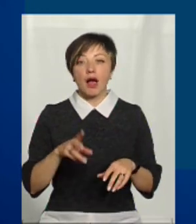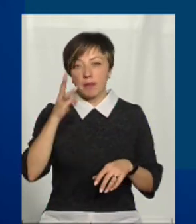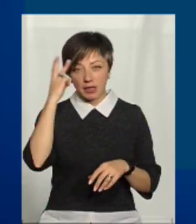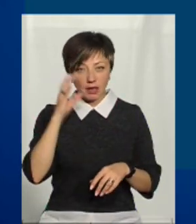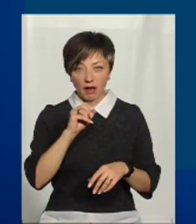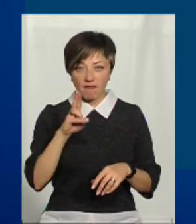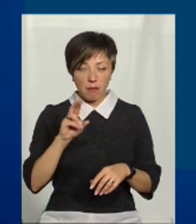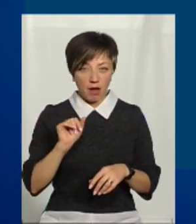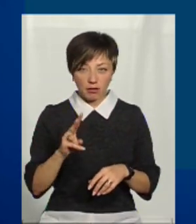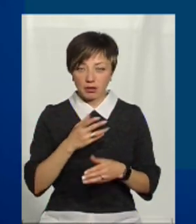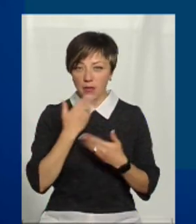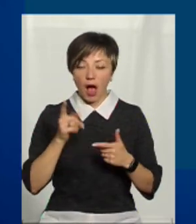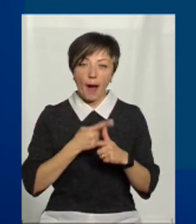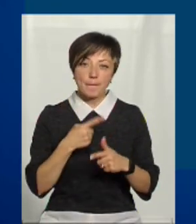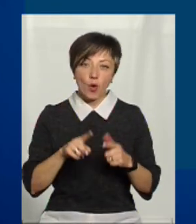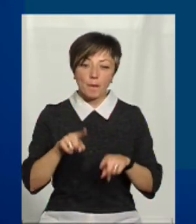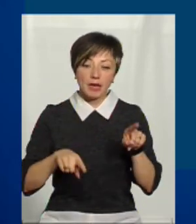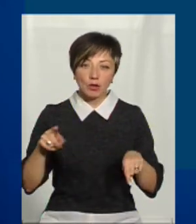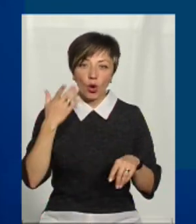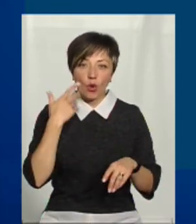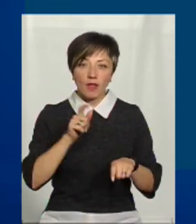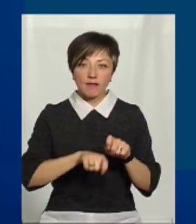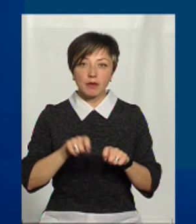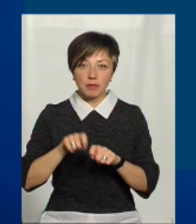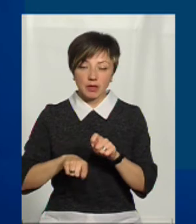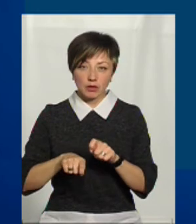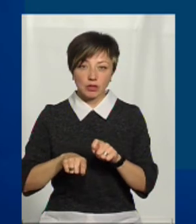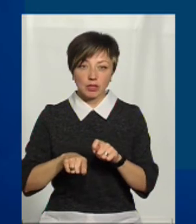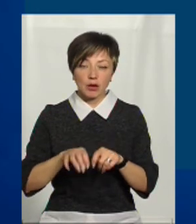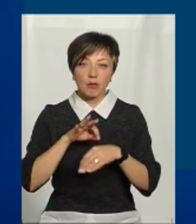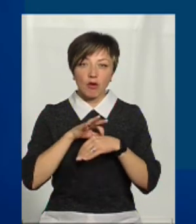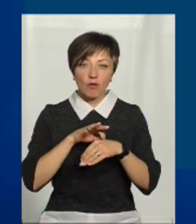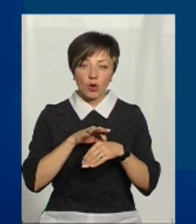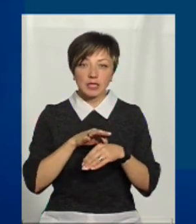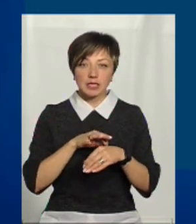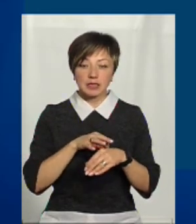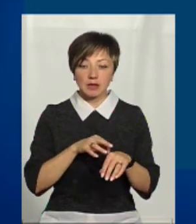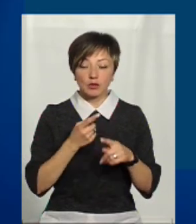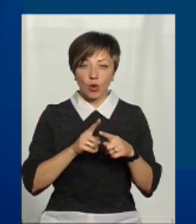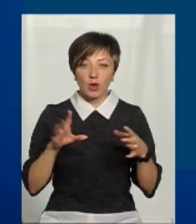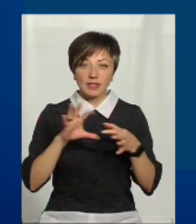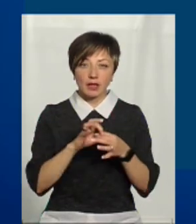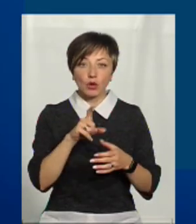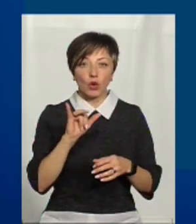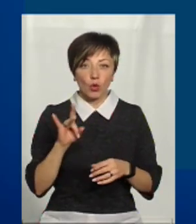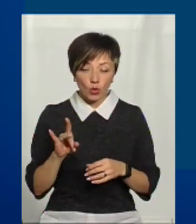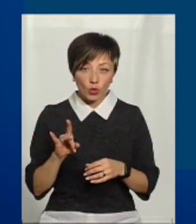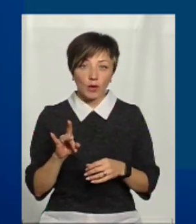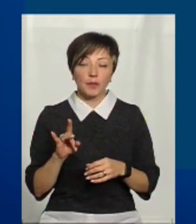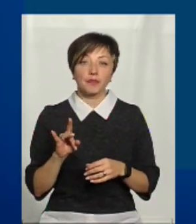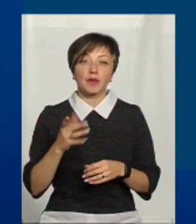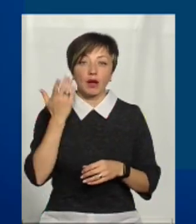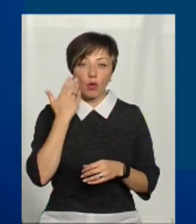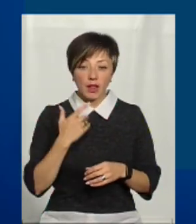нема. Або періодично, коли вимірюється, проводяться заміри оцього зв'язаного хлору, і